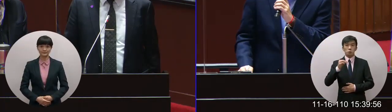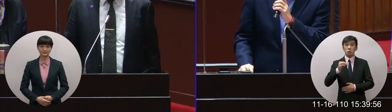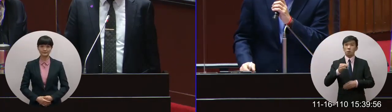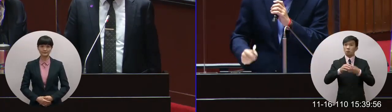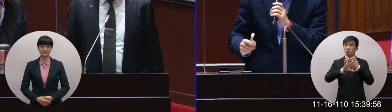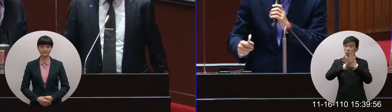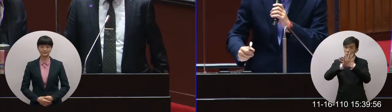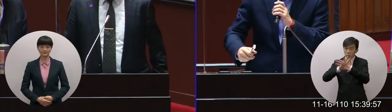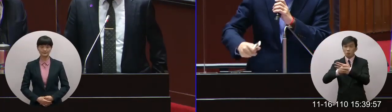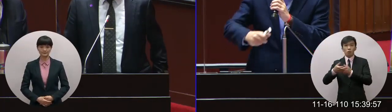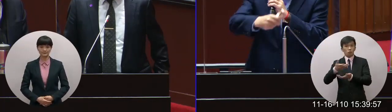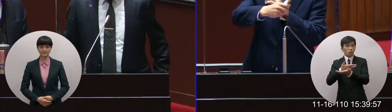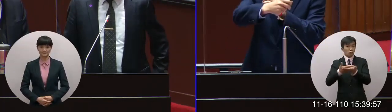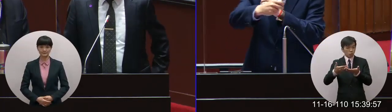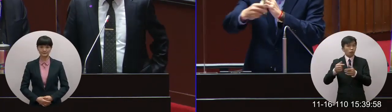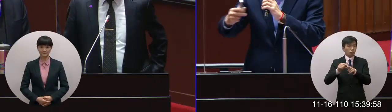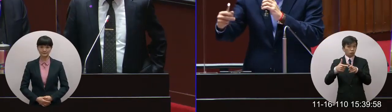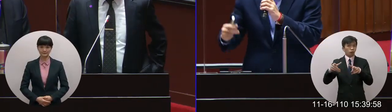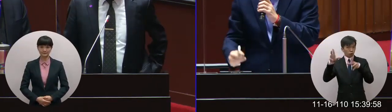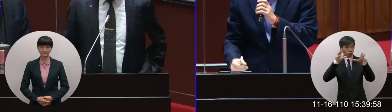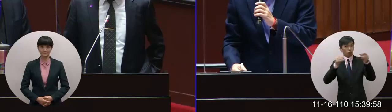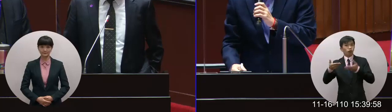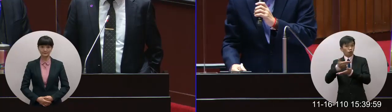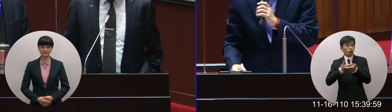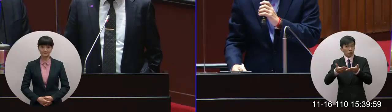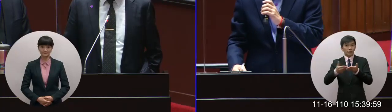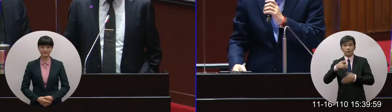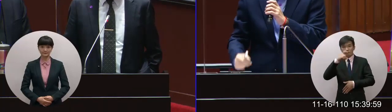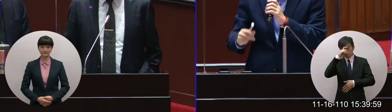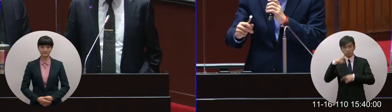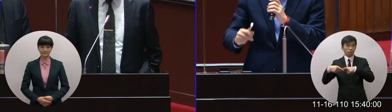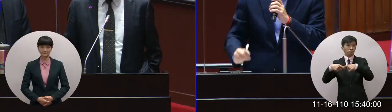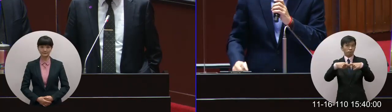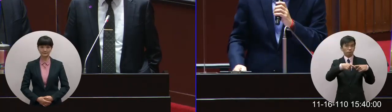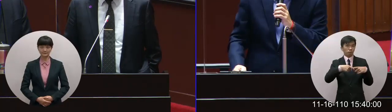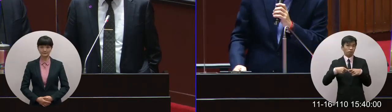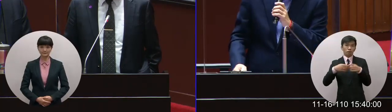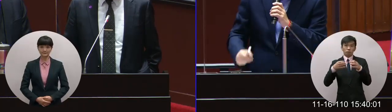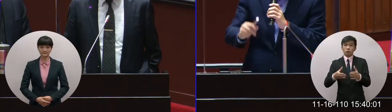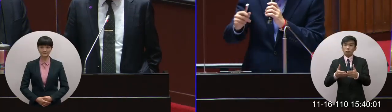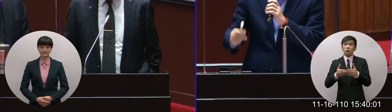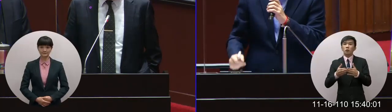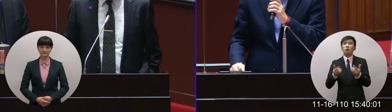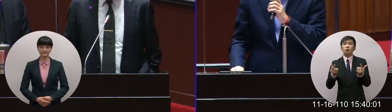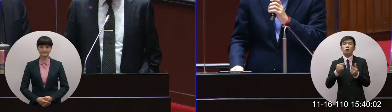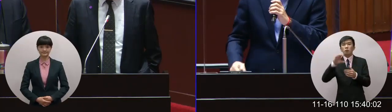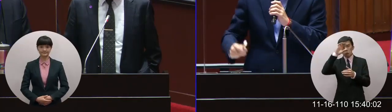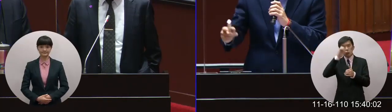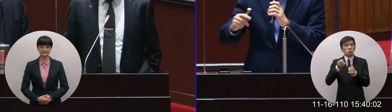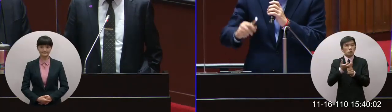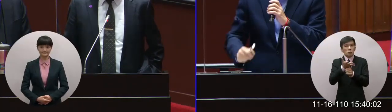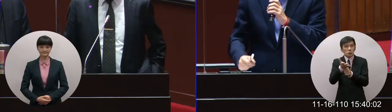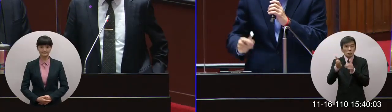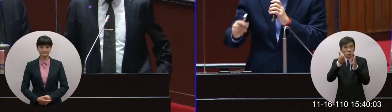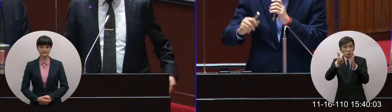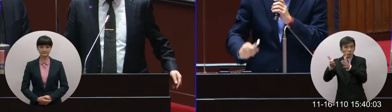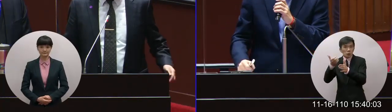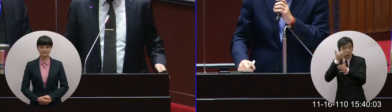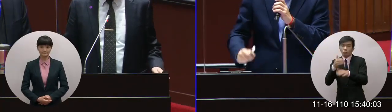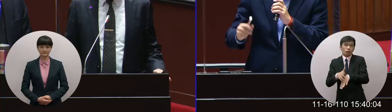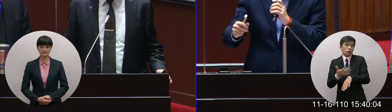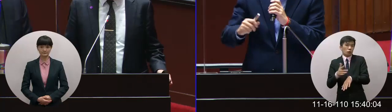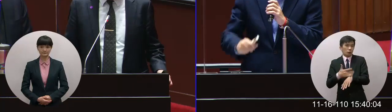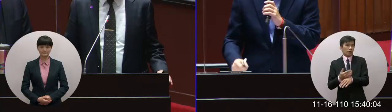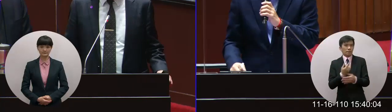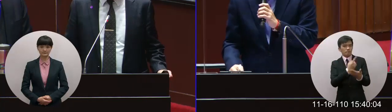資料尤其在大家建立一個聯盟因為病毒不認人的啦也不認國家的啦大家只有攜手想